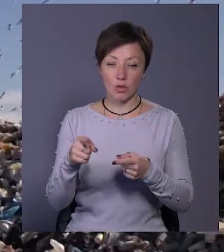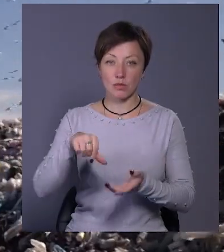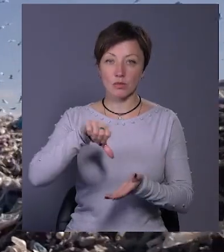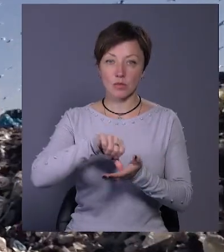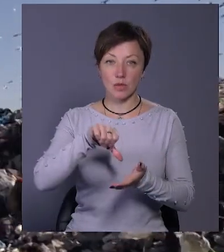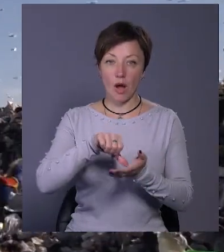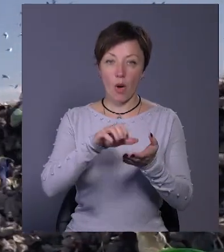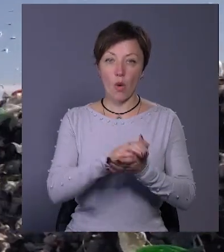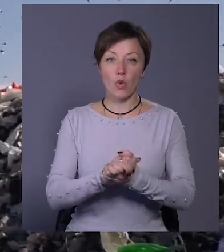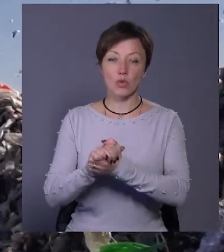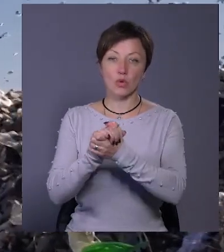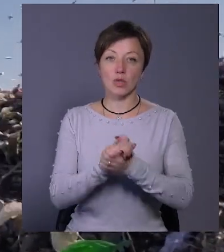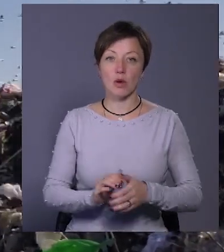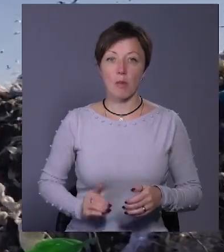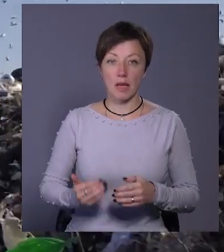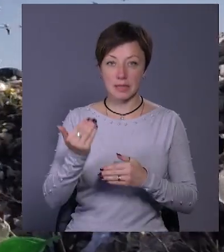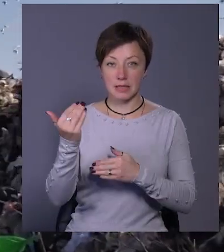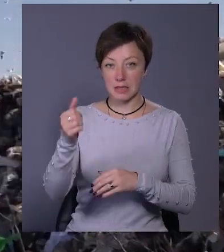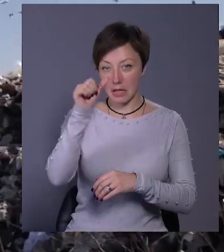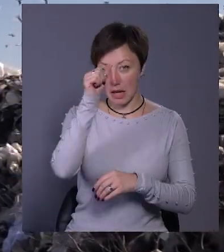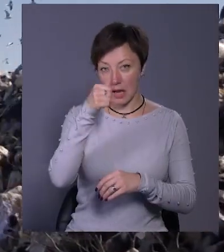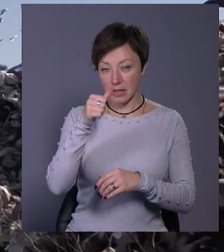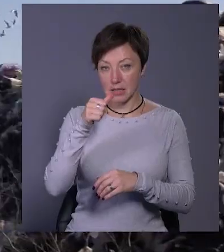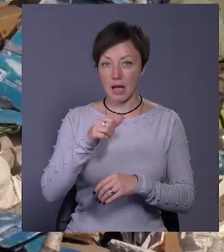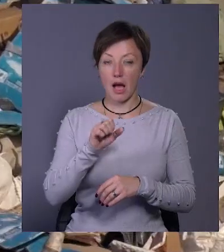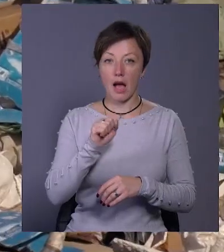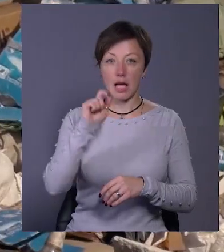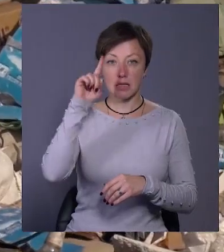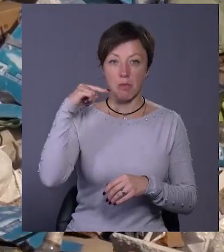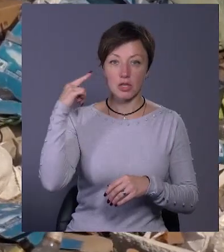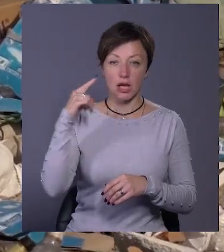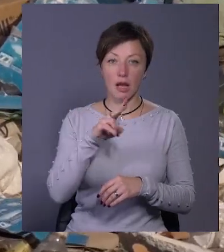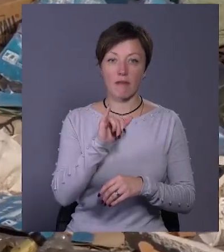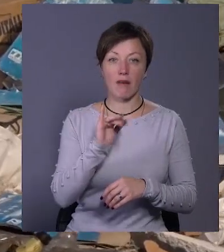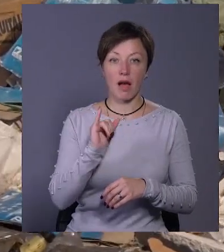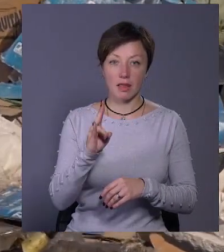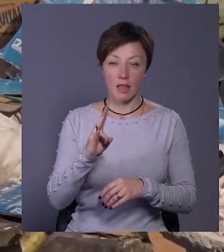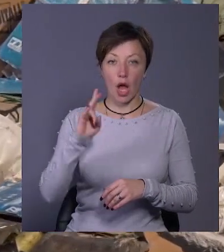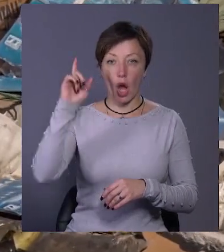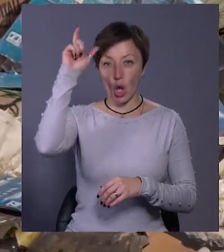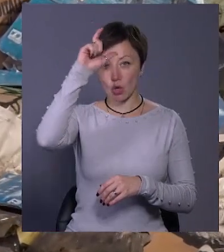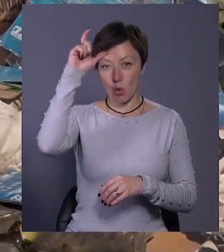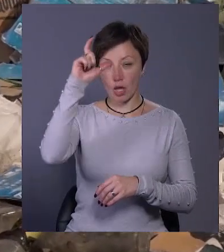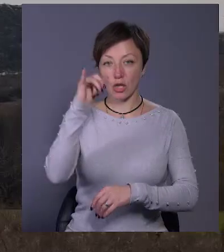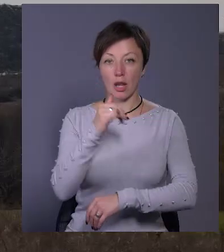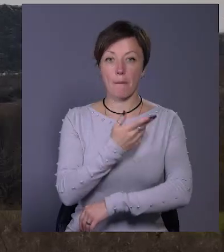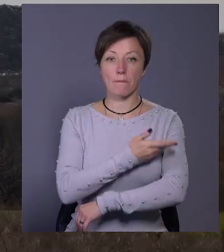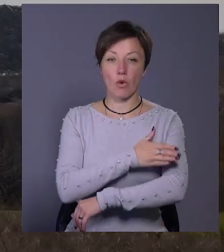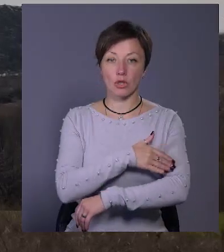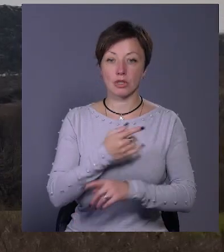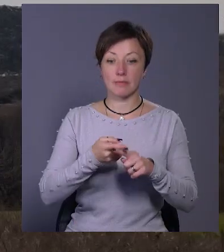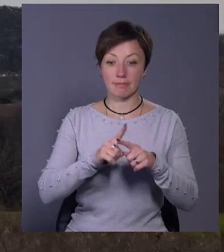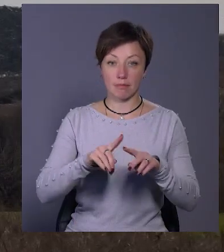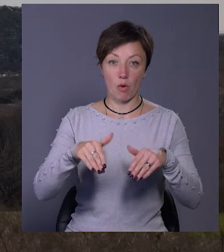участь консорціуми компаній з Греції, Азербайджану, Лівану, Туреччини та Польщі. Наразі триває оцінка поданих